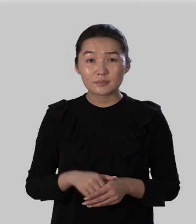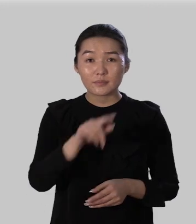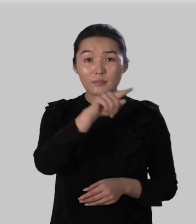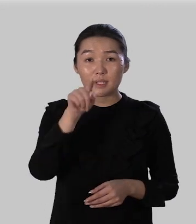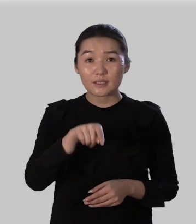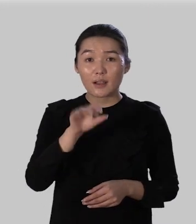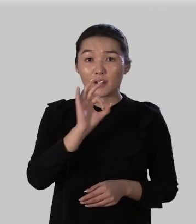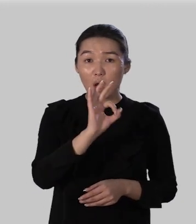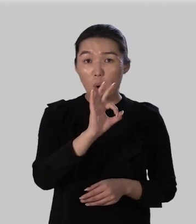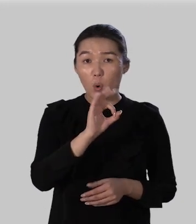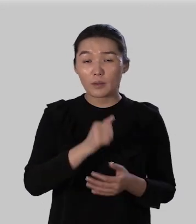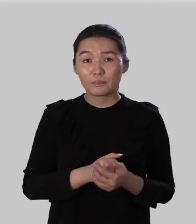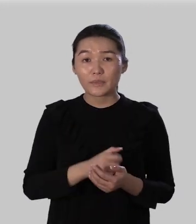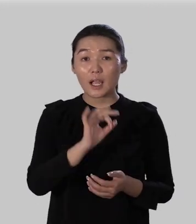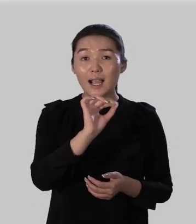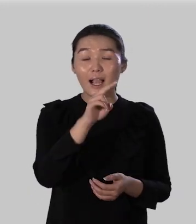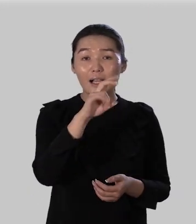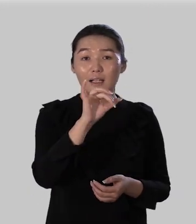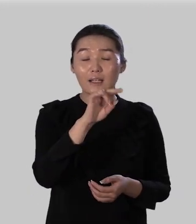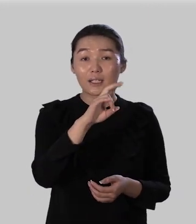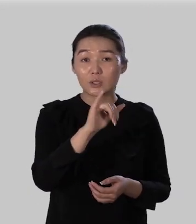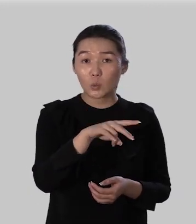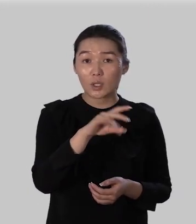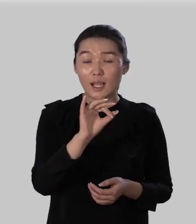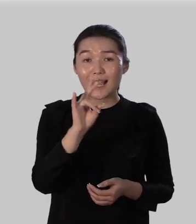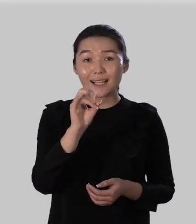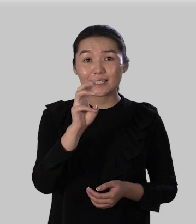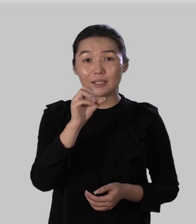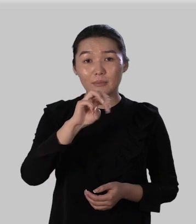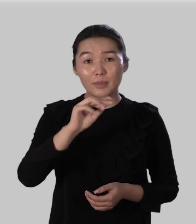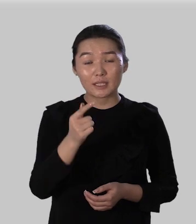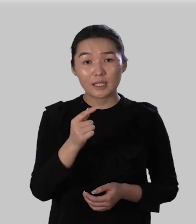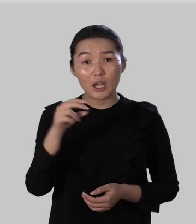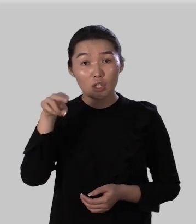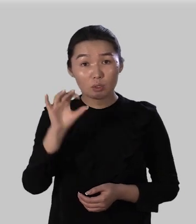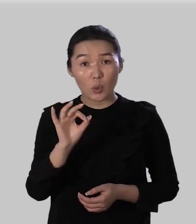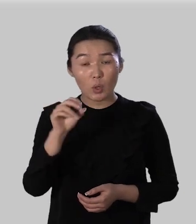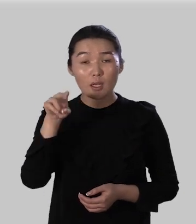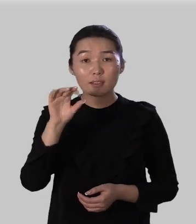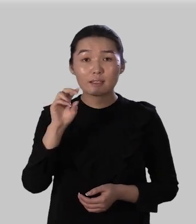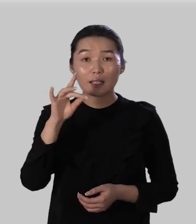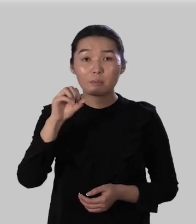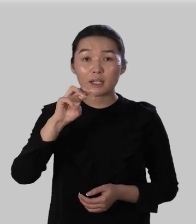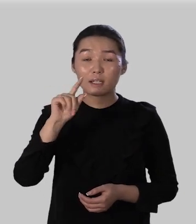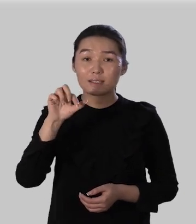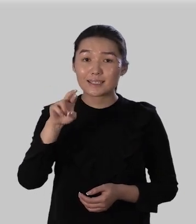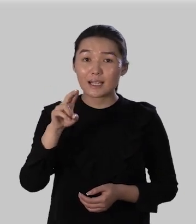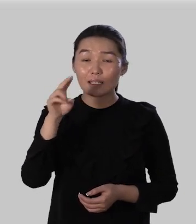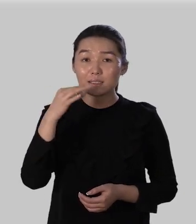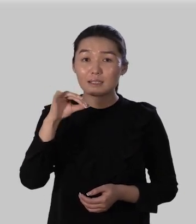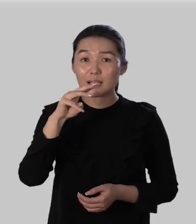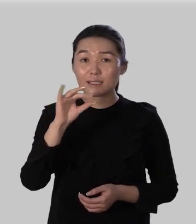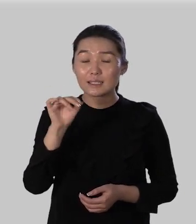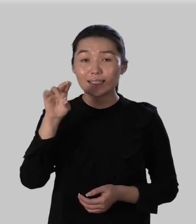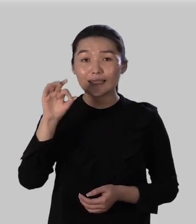приставка О окликнул онеметь до добраться дойти